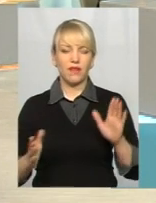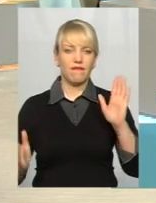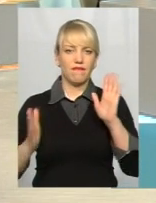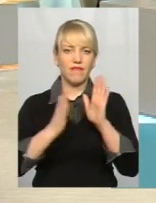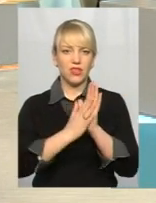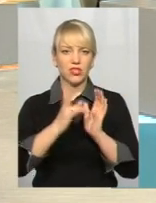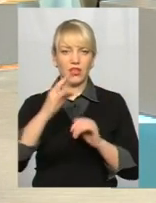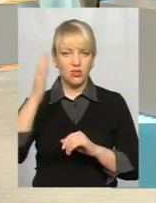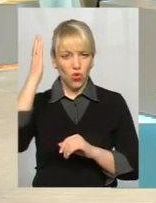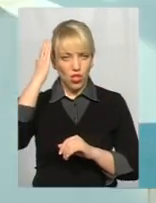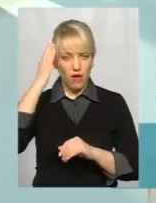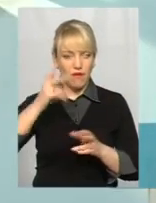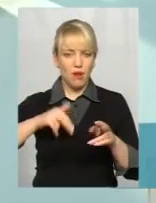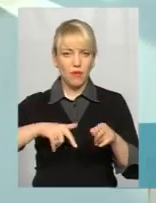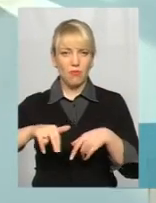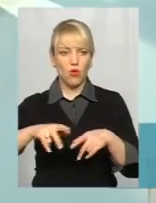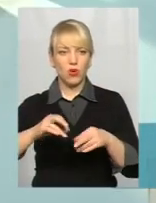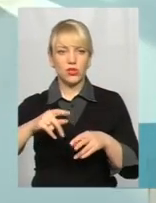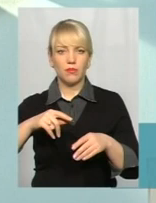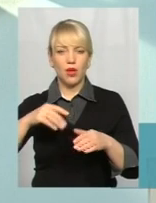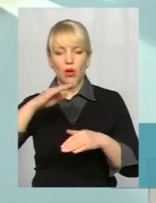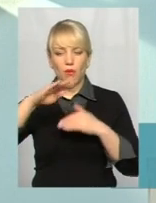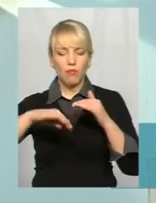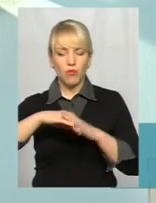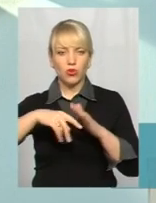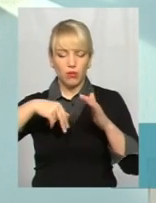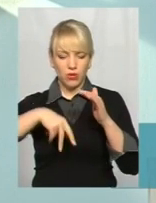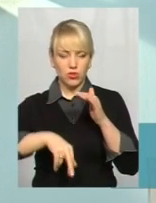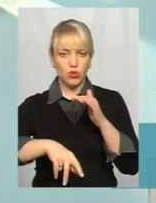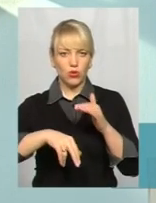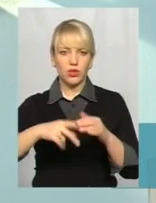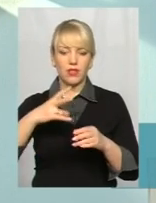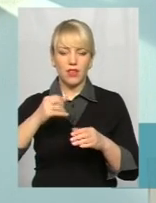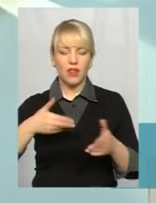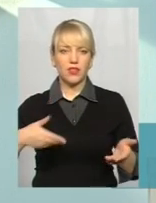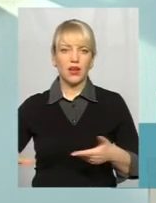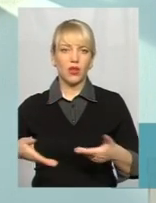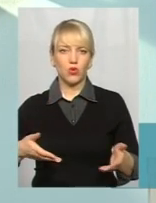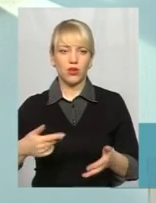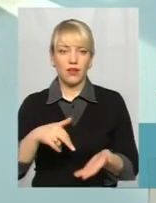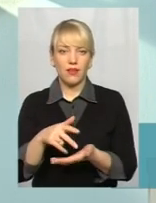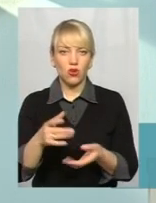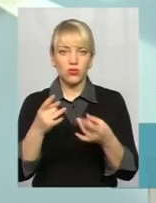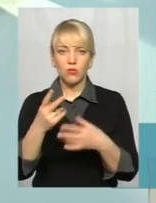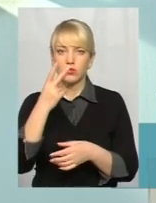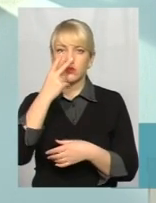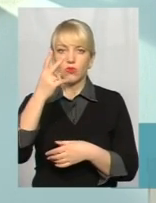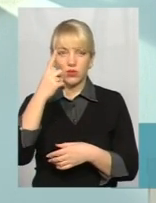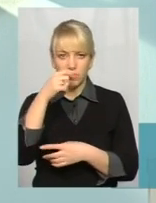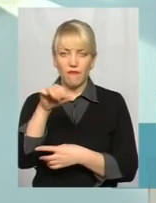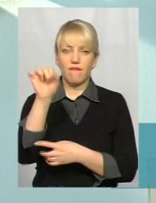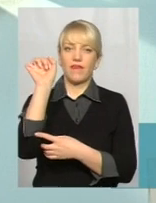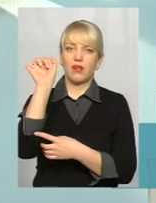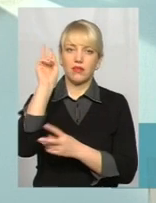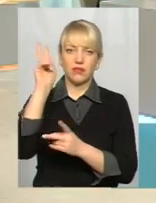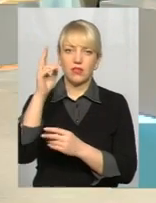головами прохожих по пешеходним переходам. Я маю, по тротуарам. На тротуарах. Ти бить ідеш, просто смотриш вверх і не